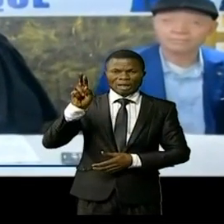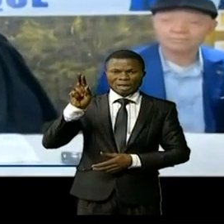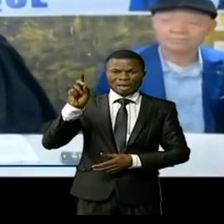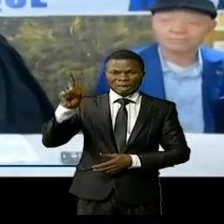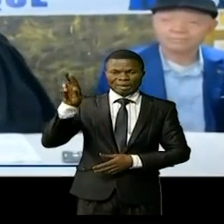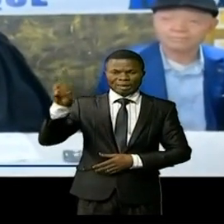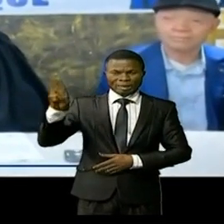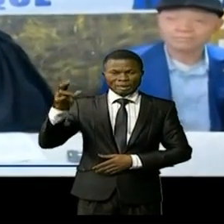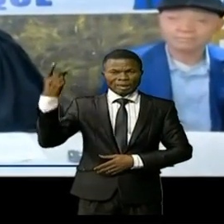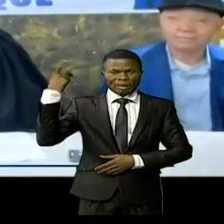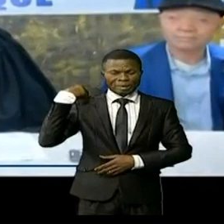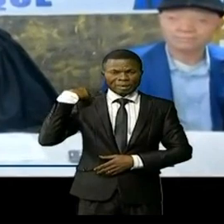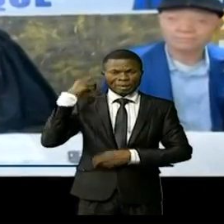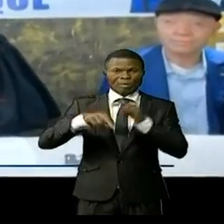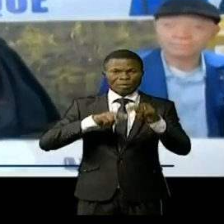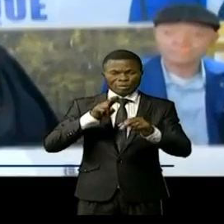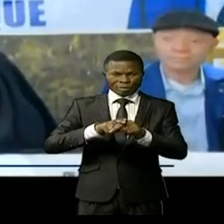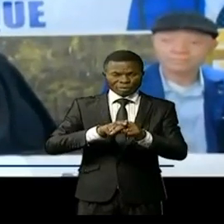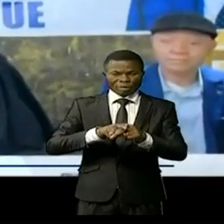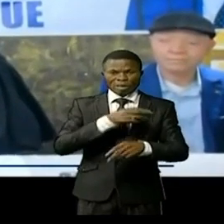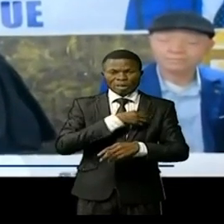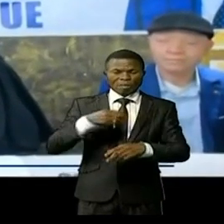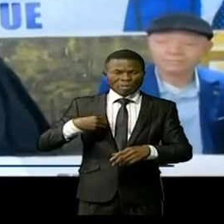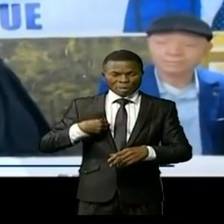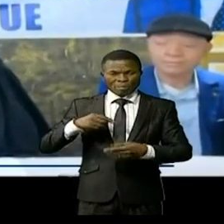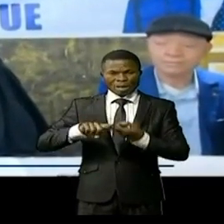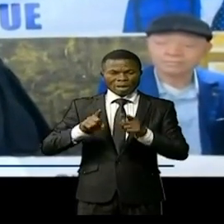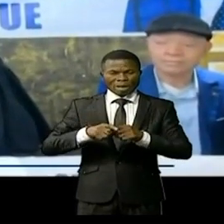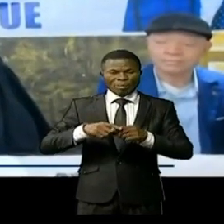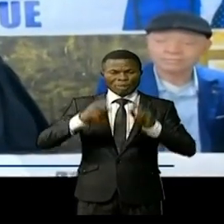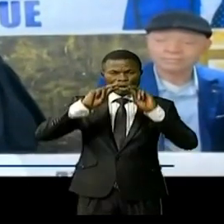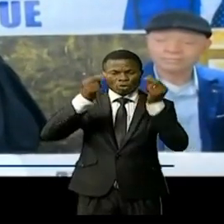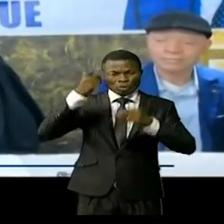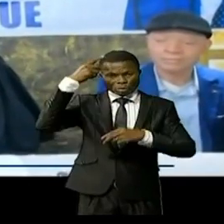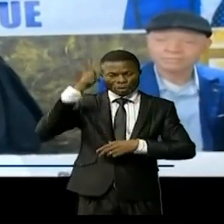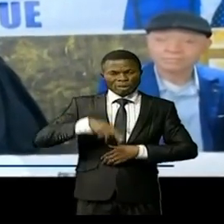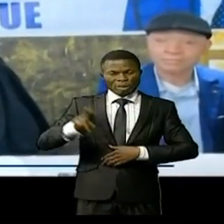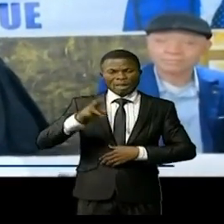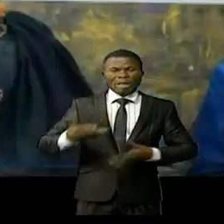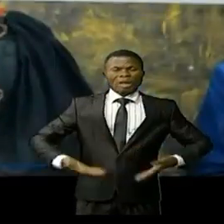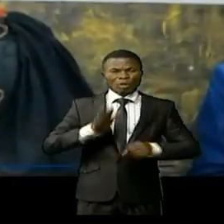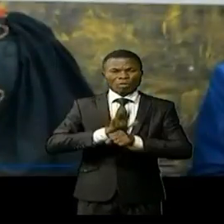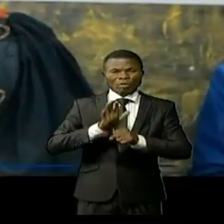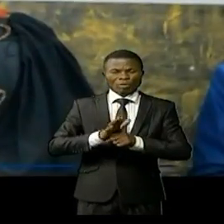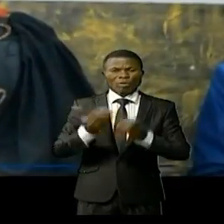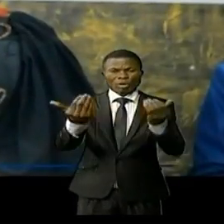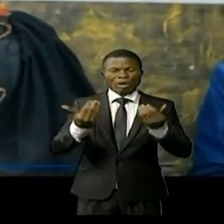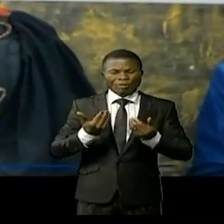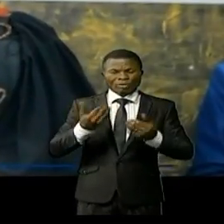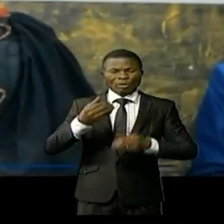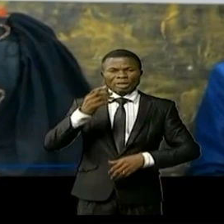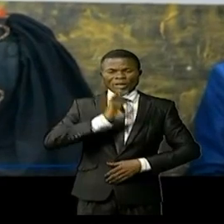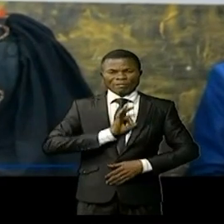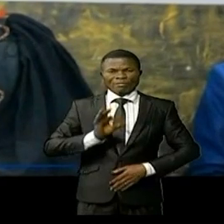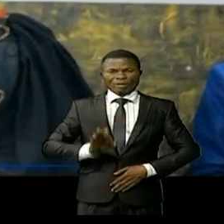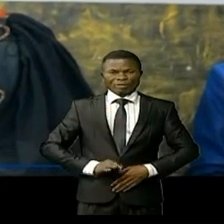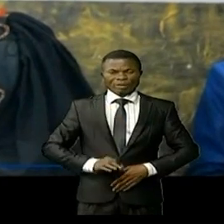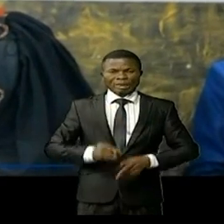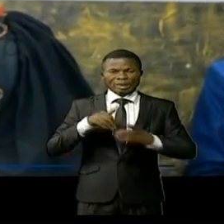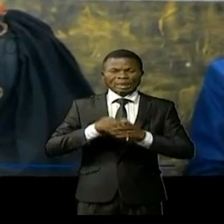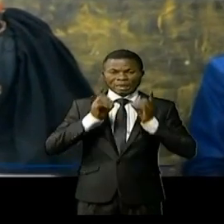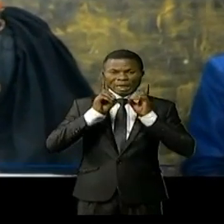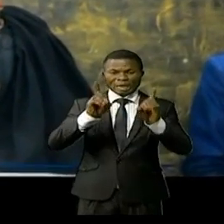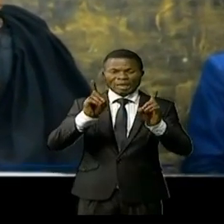nationale Henriette Ouamou allié de l'UDPS salue également la volonté affichée par le chef de l'état dans son discours